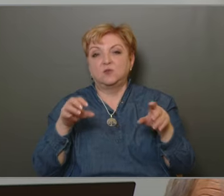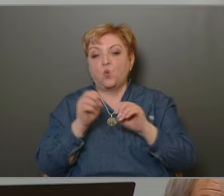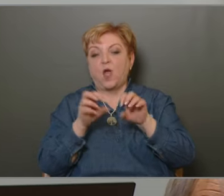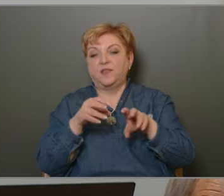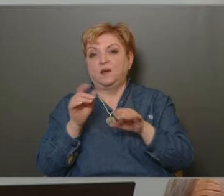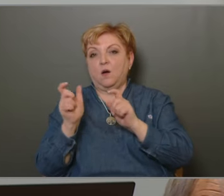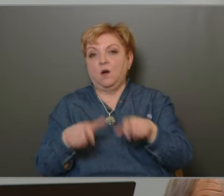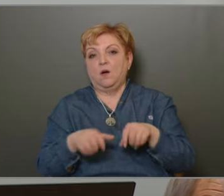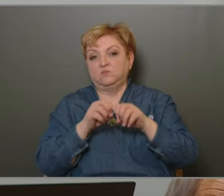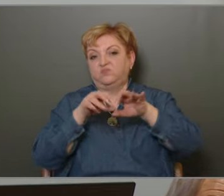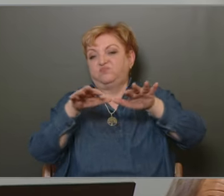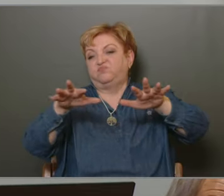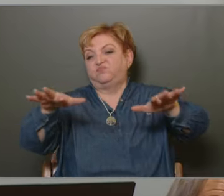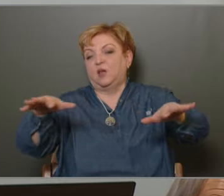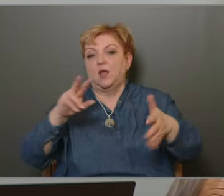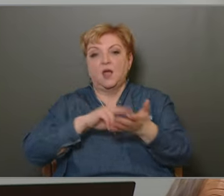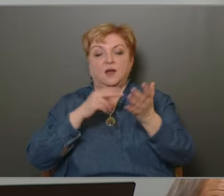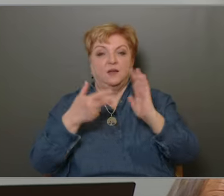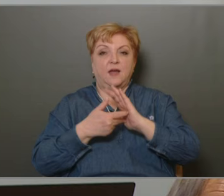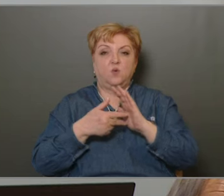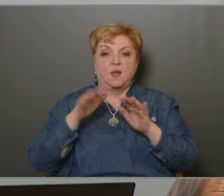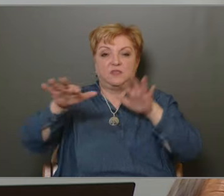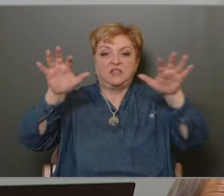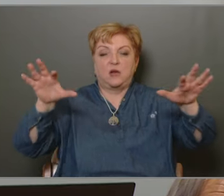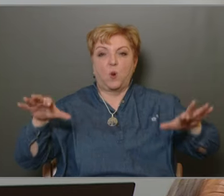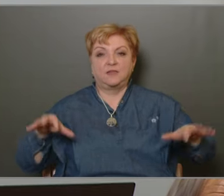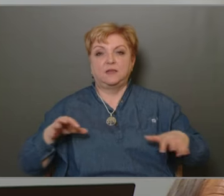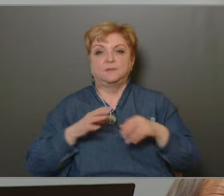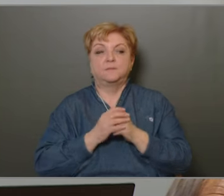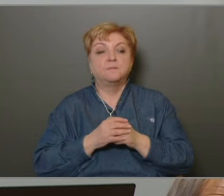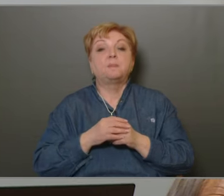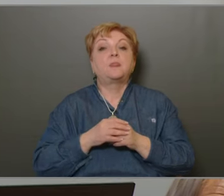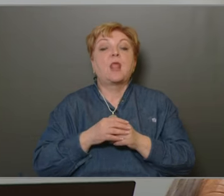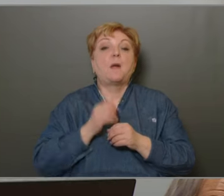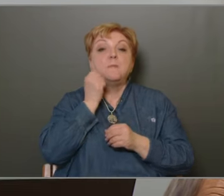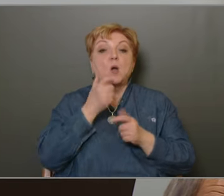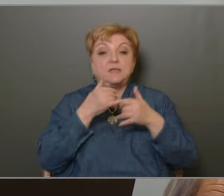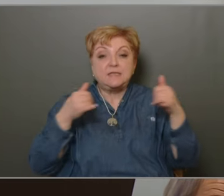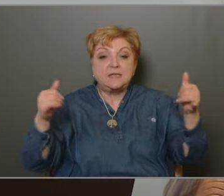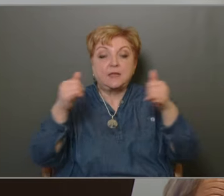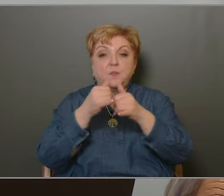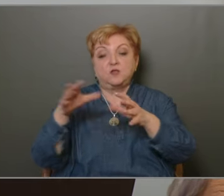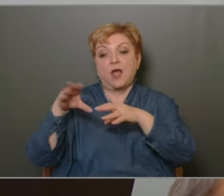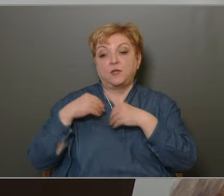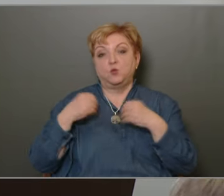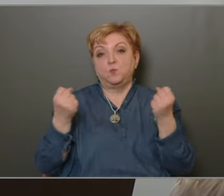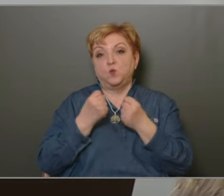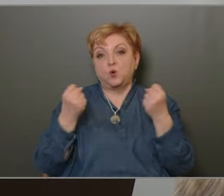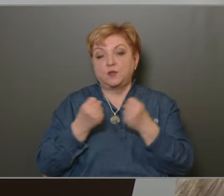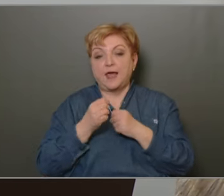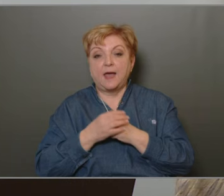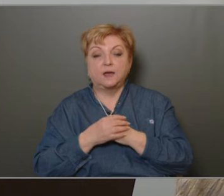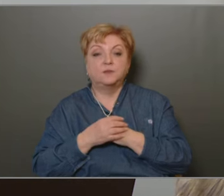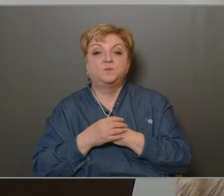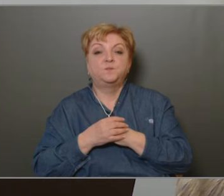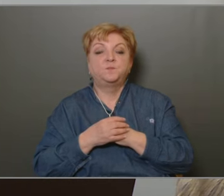megjelenik, és szertel széjjel kerül a kerület minden területére, illetve a Margitszigetre is, hogy ebben együtt működnek az ételmi